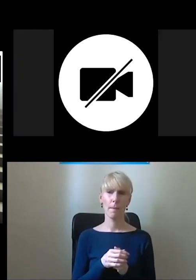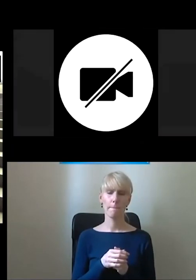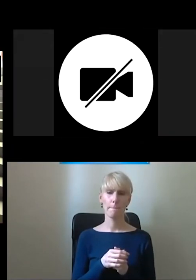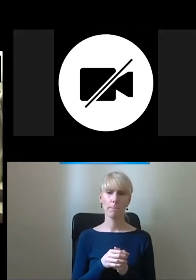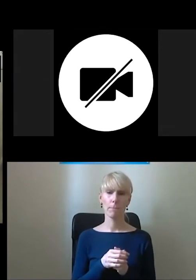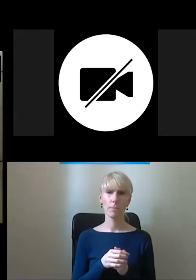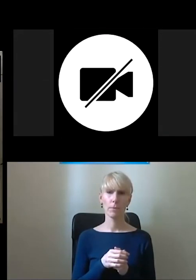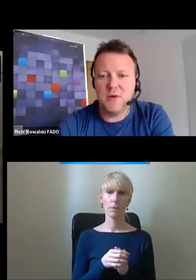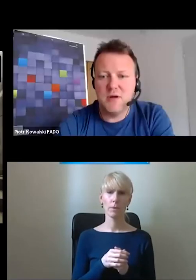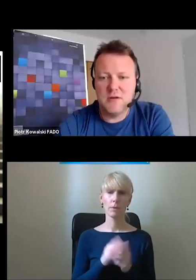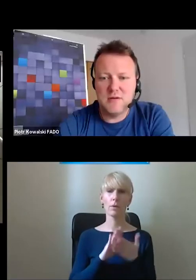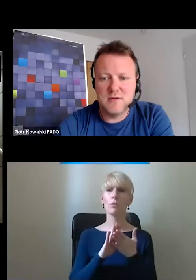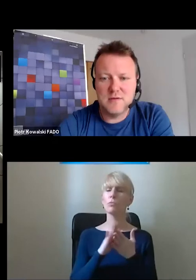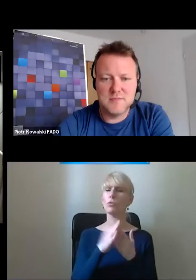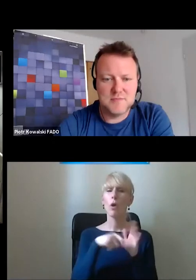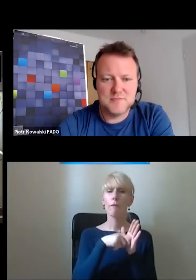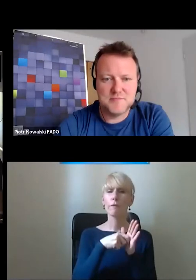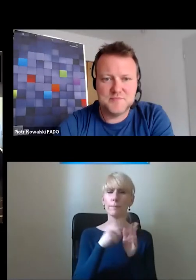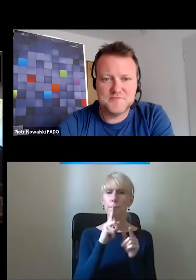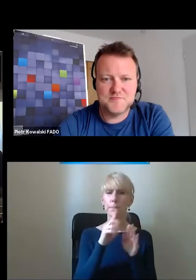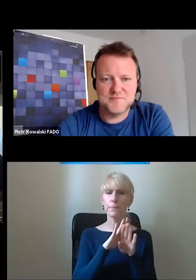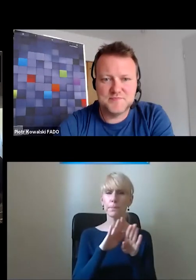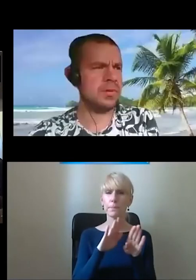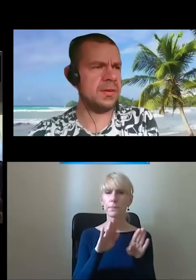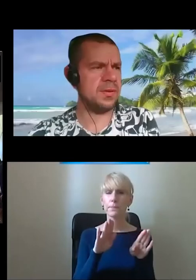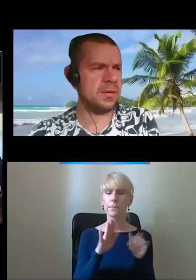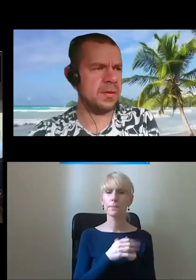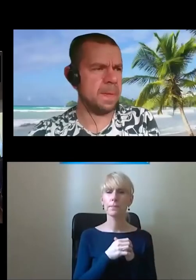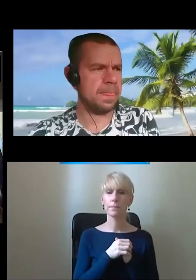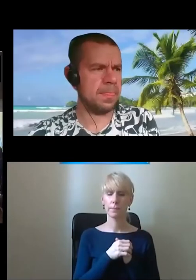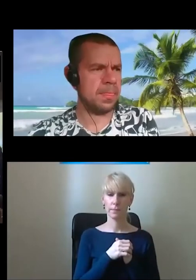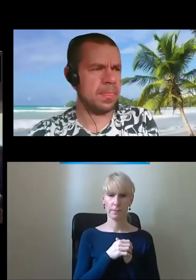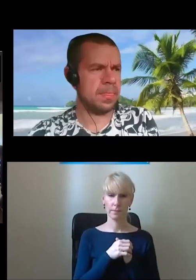Zciszysz jeszcze trochę, Adam? Tak, tak, już moment. Proszę mi dać.